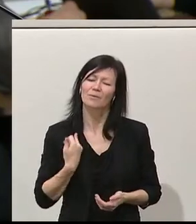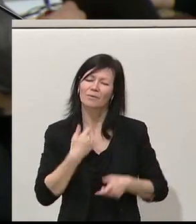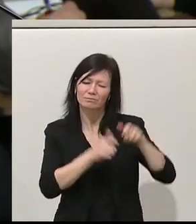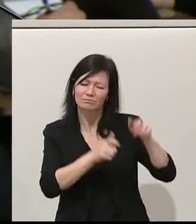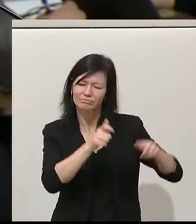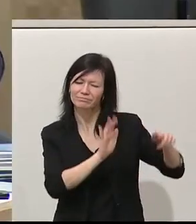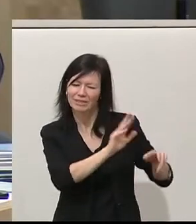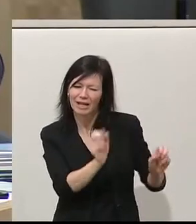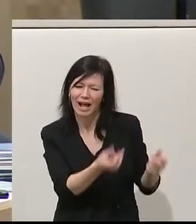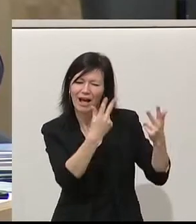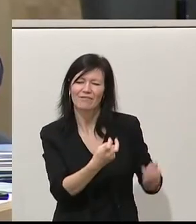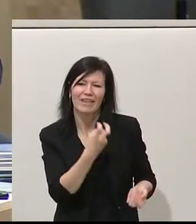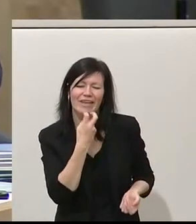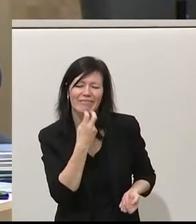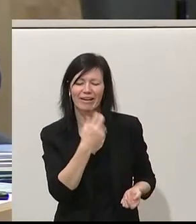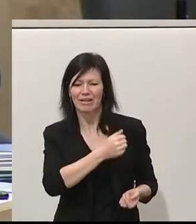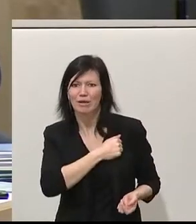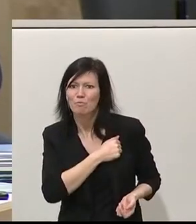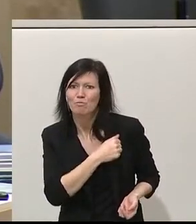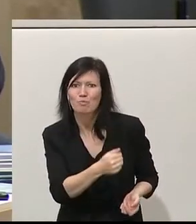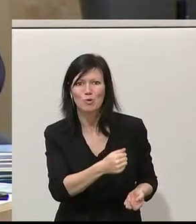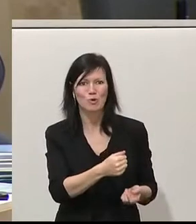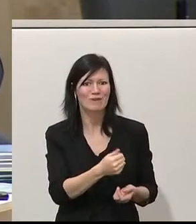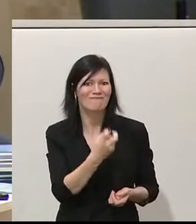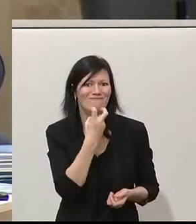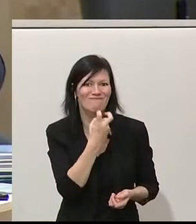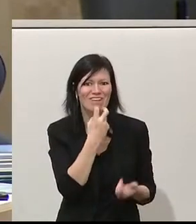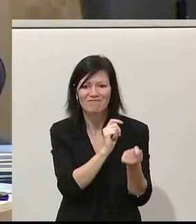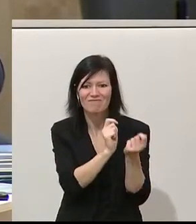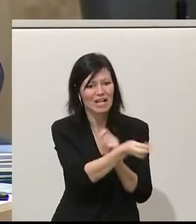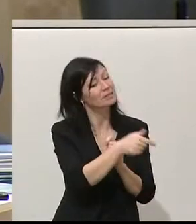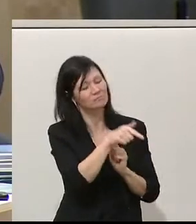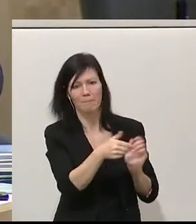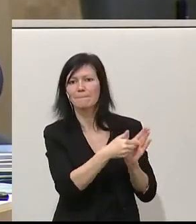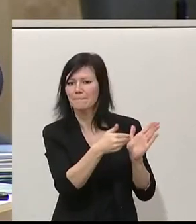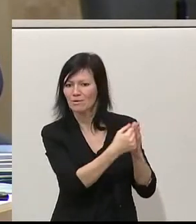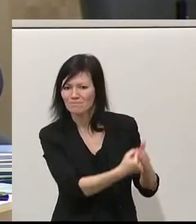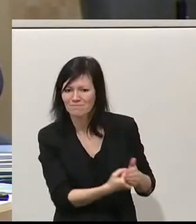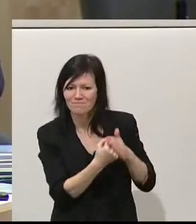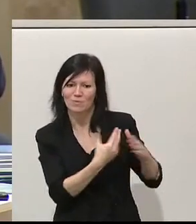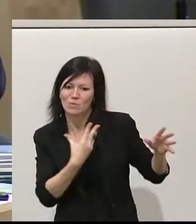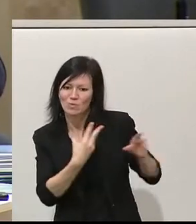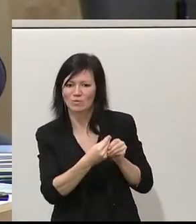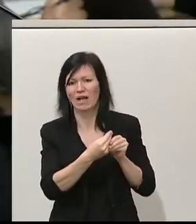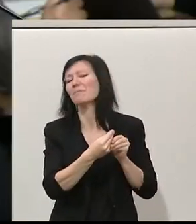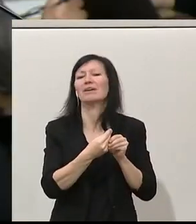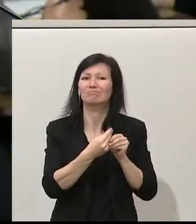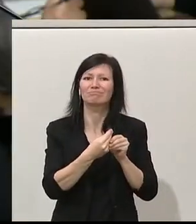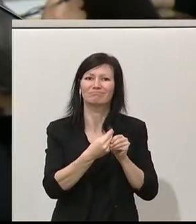Beharrlichkeit, ihre Energie, auch ihren Mut zur Gestaltung und ihren Willen zur Veränderung brauchen, um gemeinsam auch dieses Programm